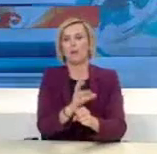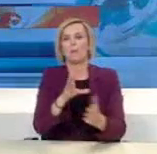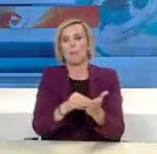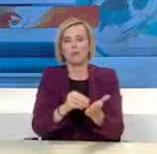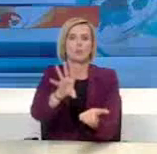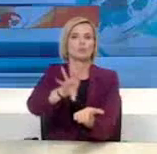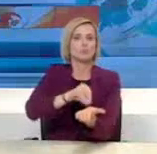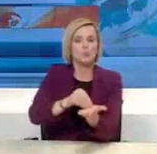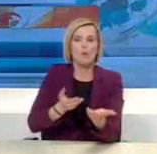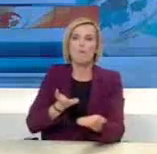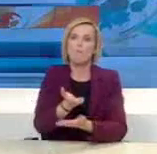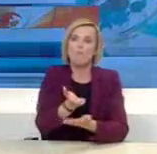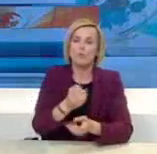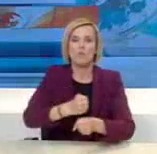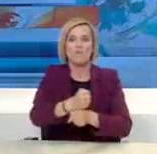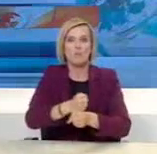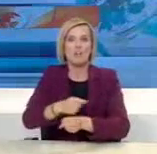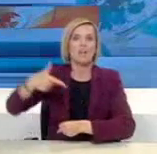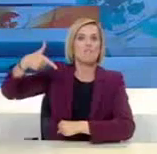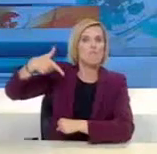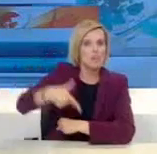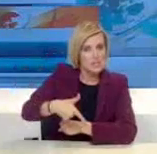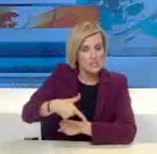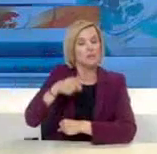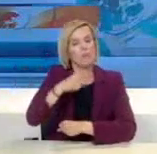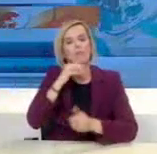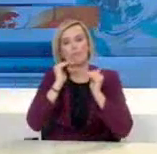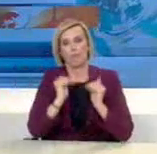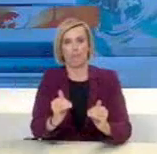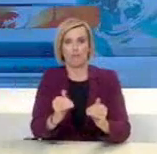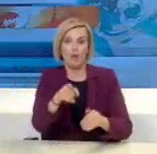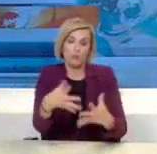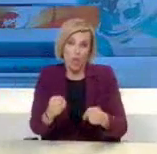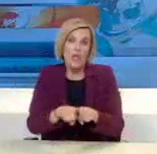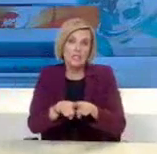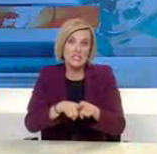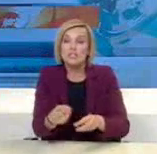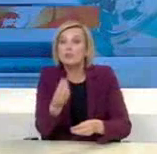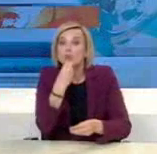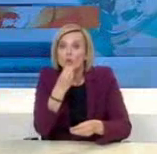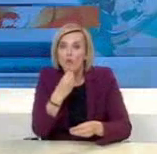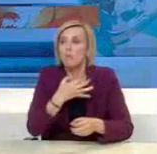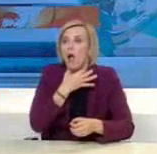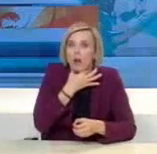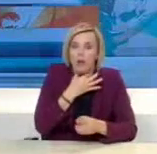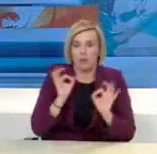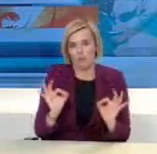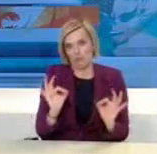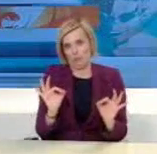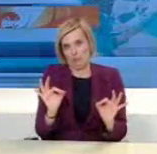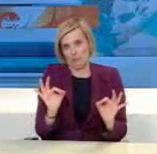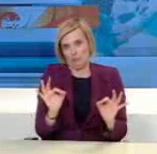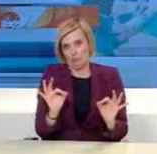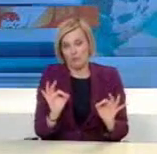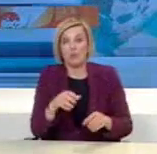φούρνους, φαρμακεία, βενζινάδικα και οτιδήποτε είναι συνδεδεμένο με τη διατροφική αλυσίδα. Μιας και συνολικά η